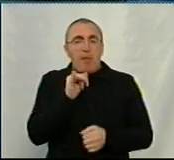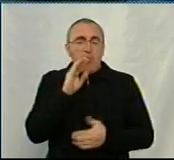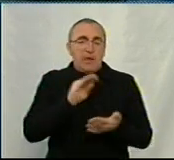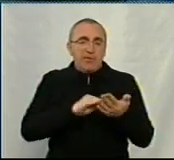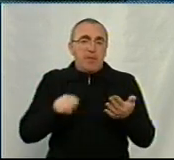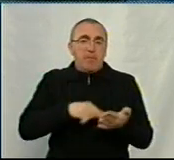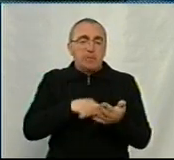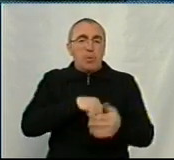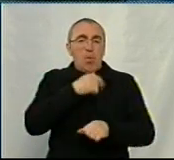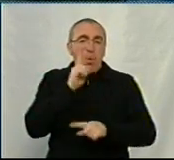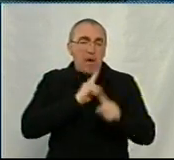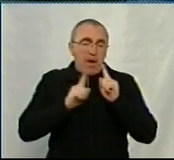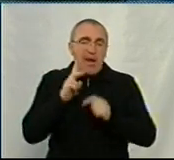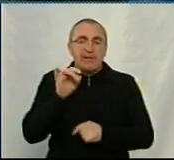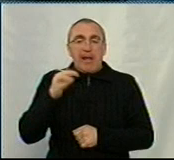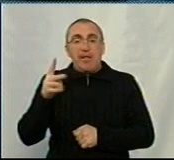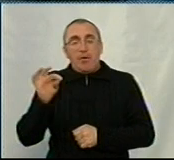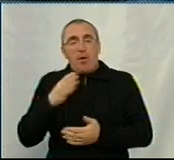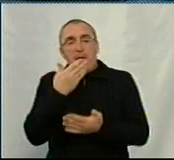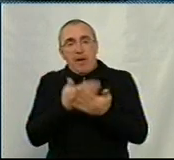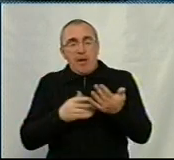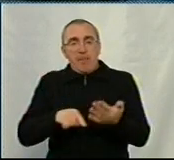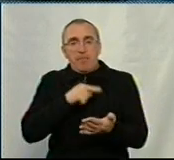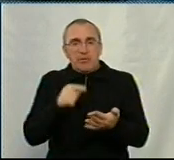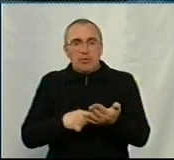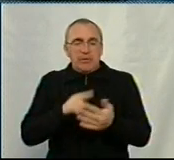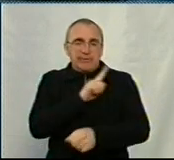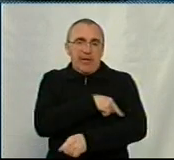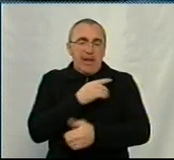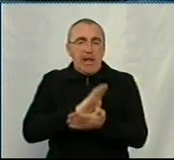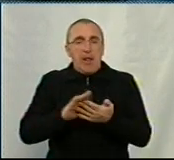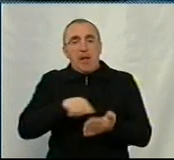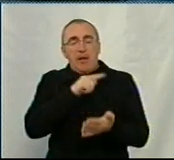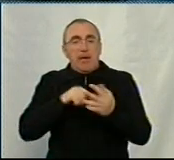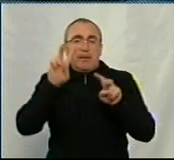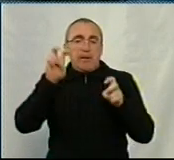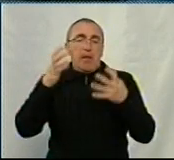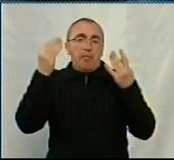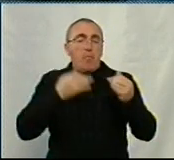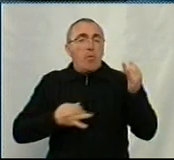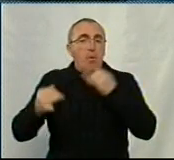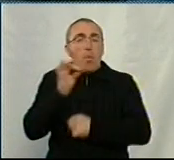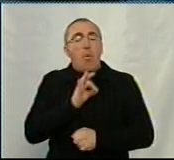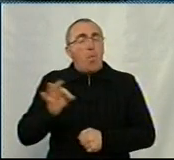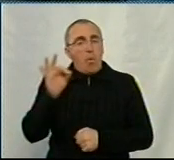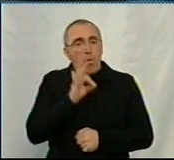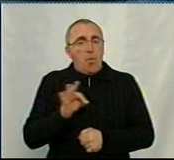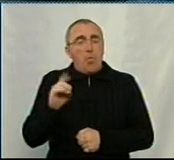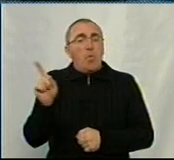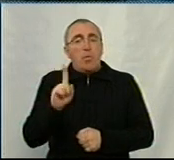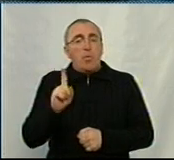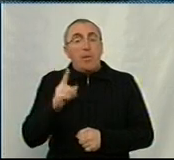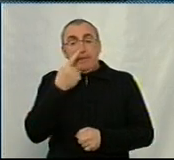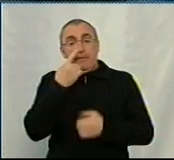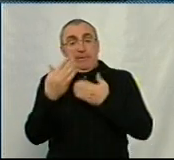секретар міської ради Кропивницького, та Іван Касьяненко, радник міського голови санітарно-гігієнічних питань. Це була тема дня, ми говорили про те, що